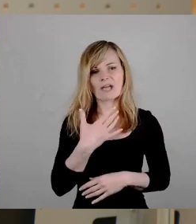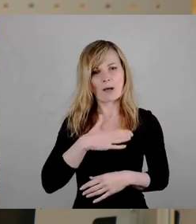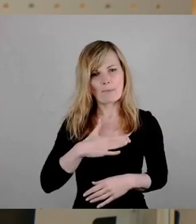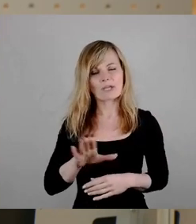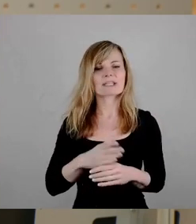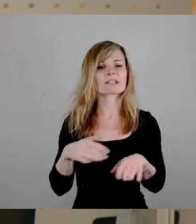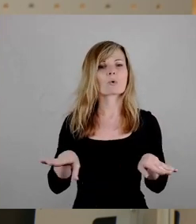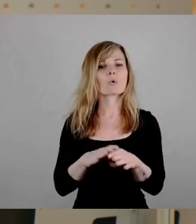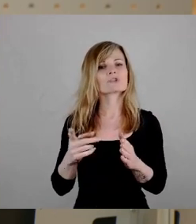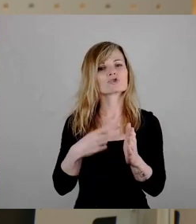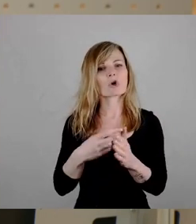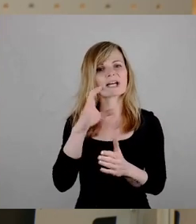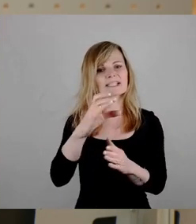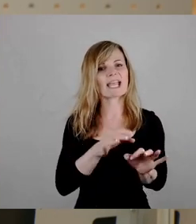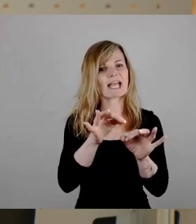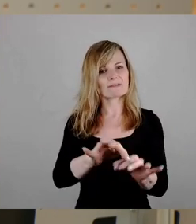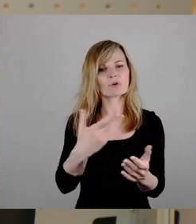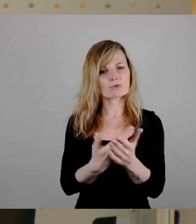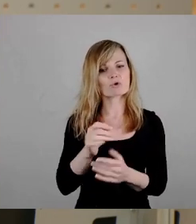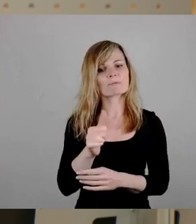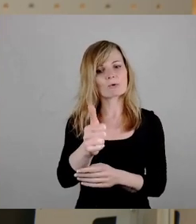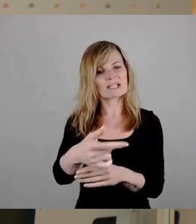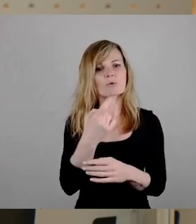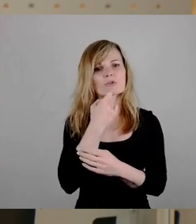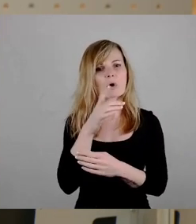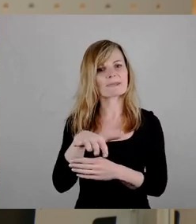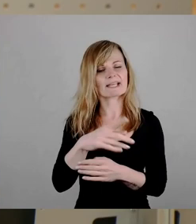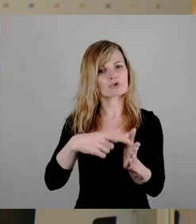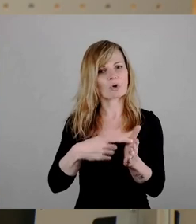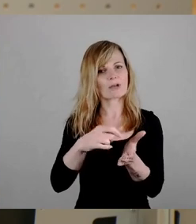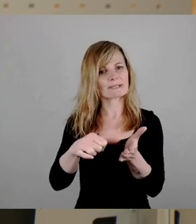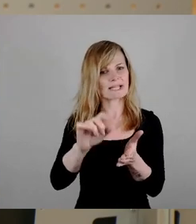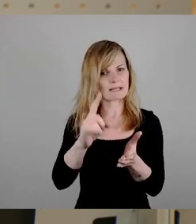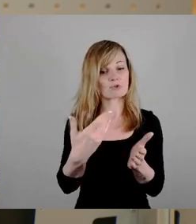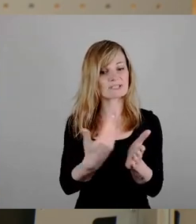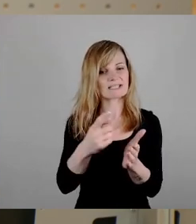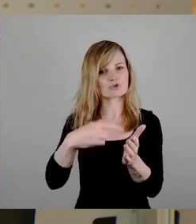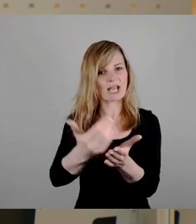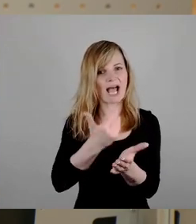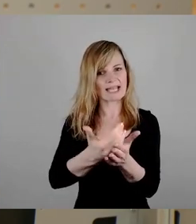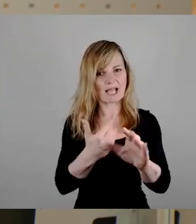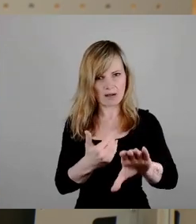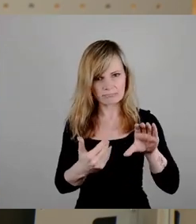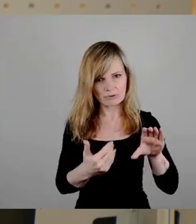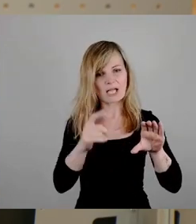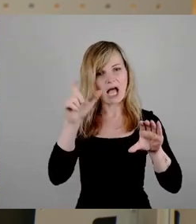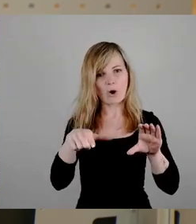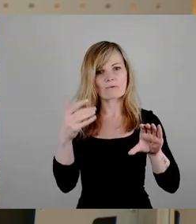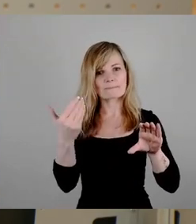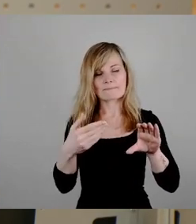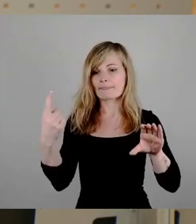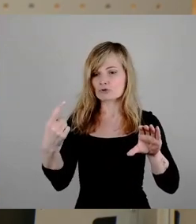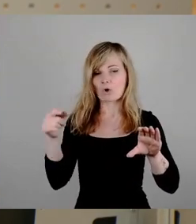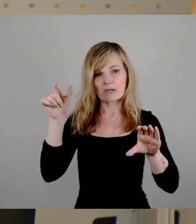damit Spekulationsobjekte besteuert werden und diese Steuern, die wir einnehmen, die Steuern